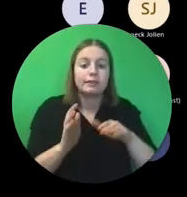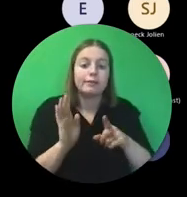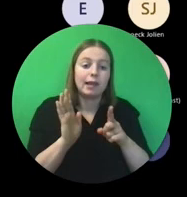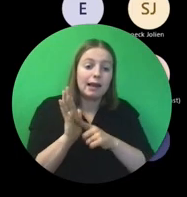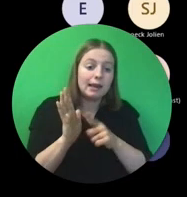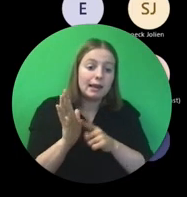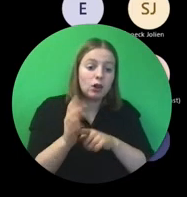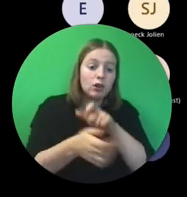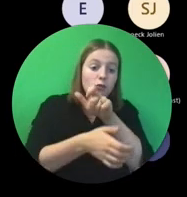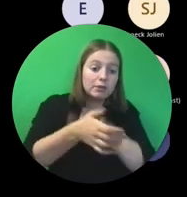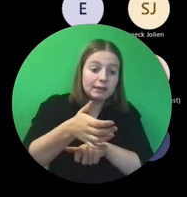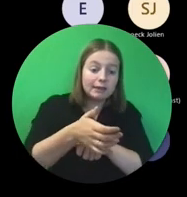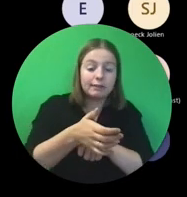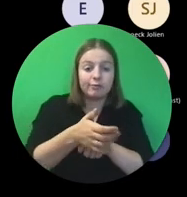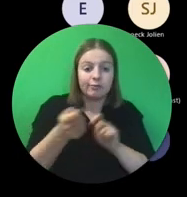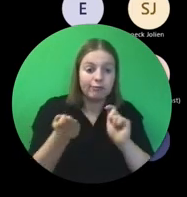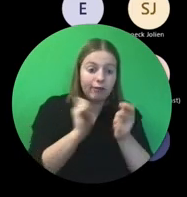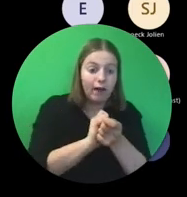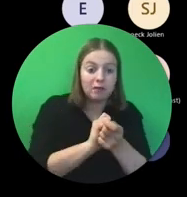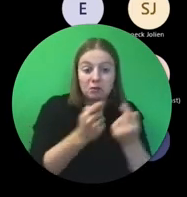die iemand anders wordt.